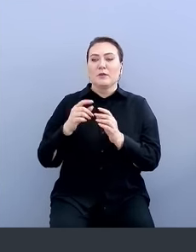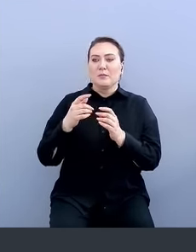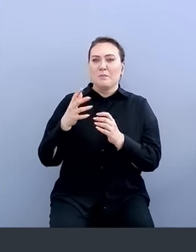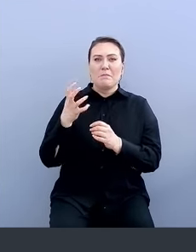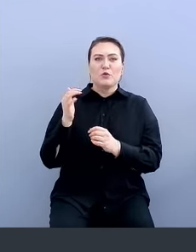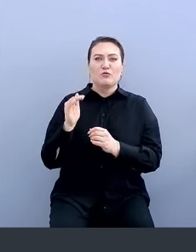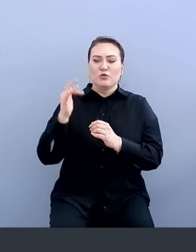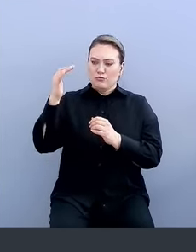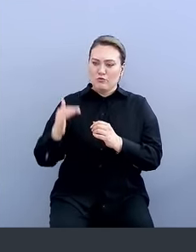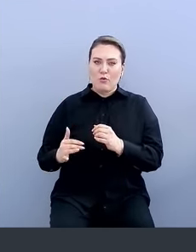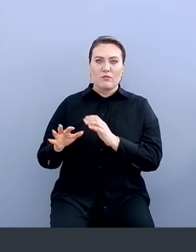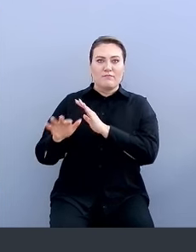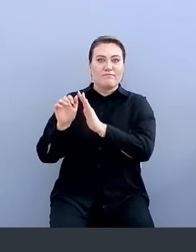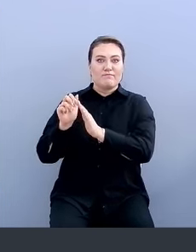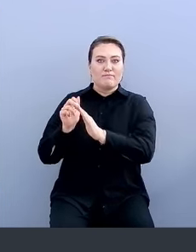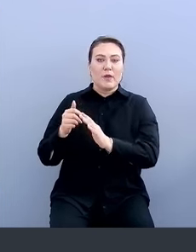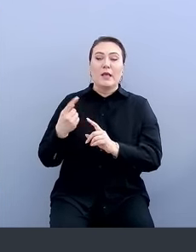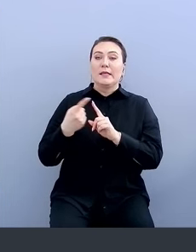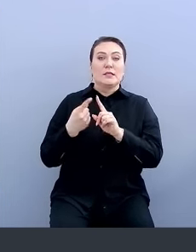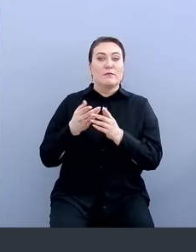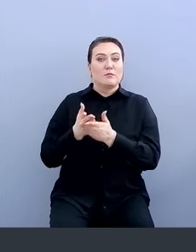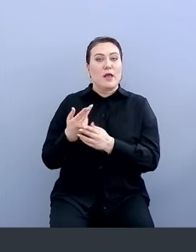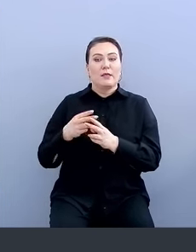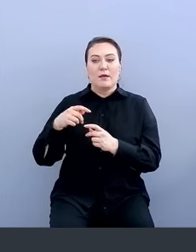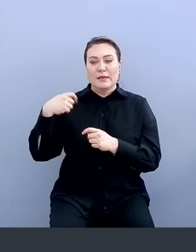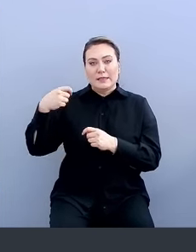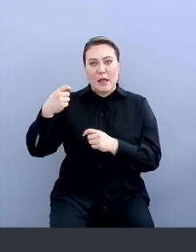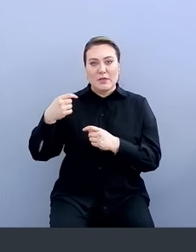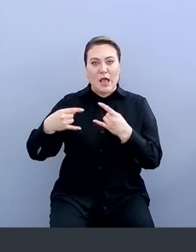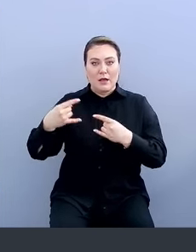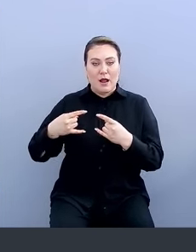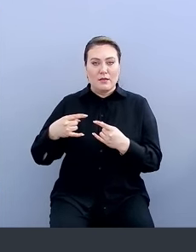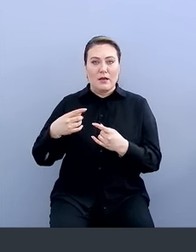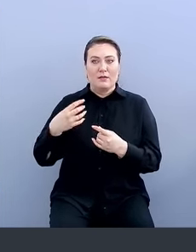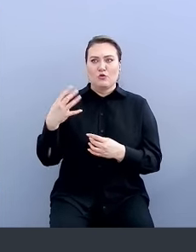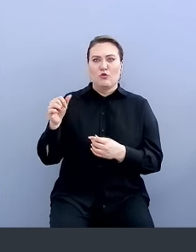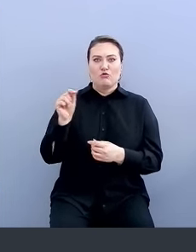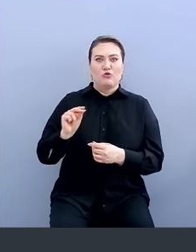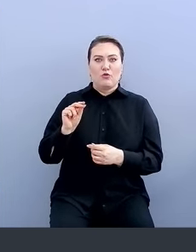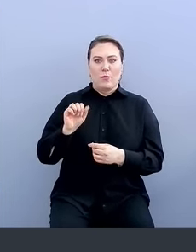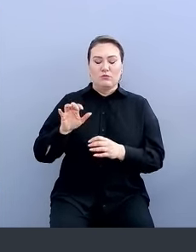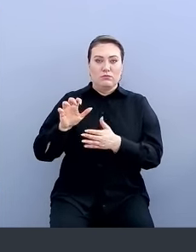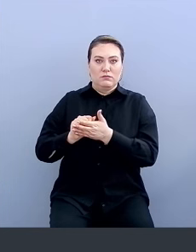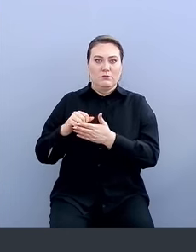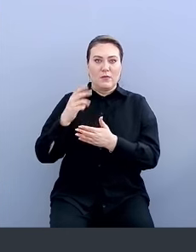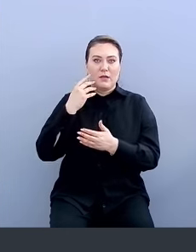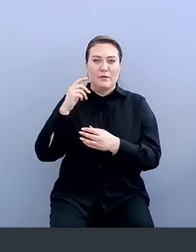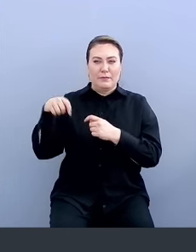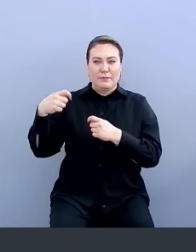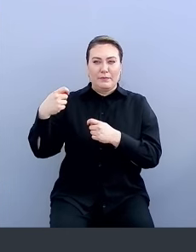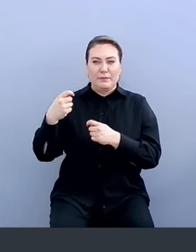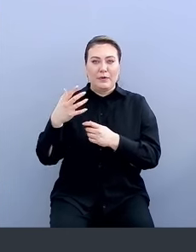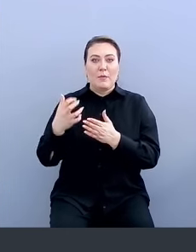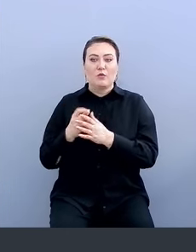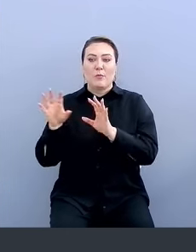то единственный способ будет – это запись экрана. Примерно 40 часов у него это займет. И он будет потом напишет программу, которая парсит экран,